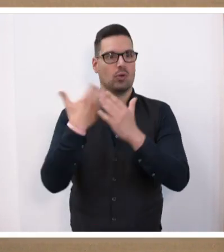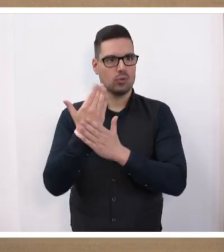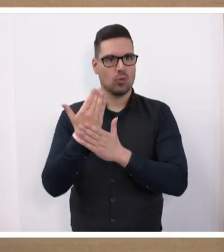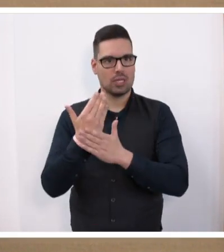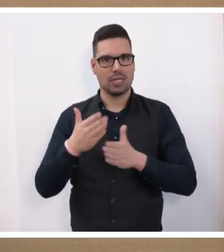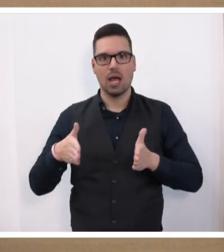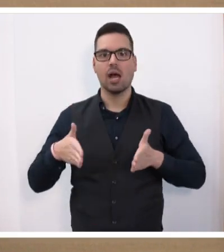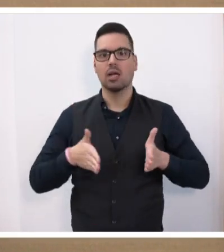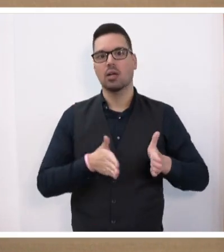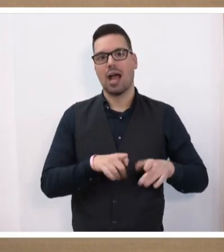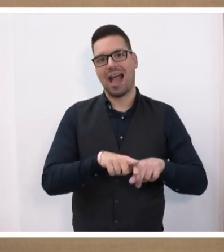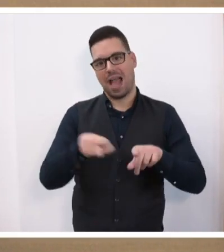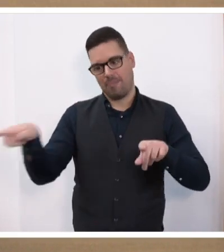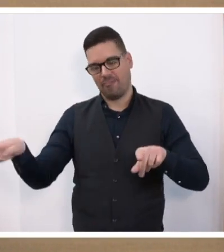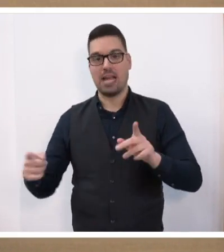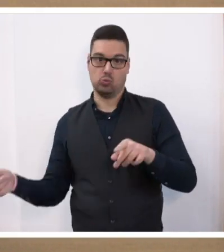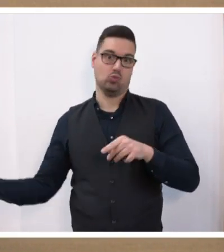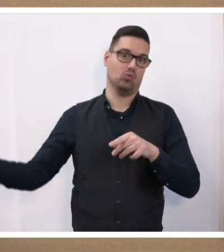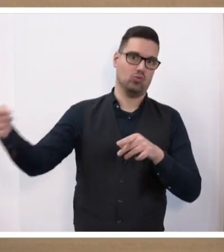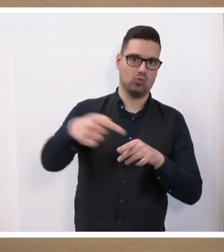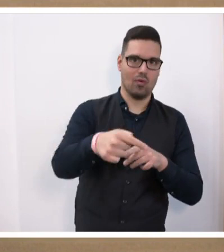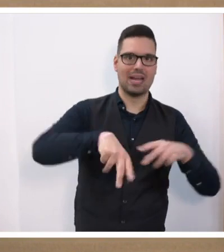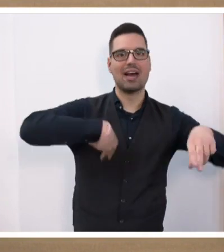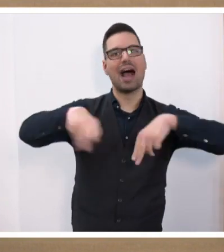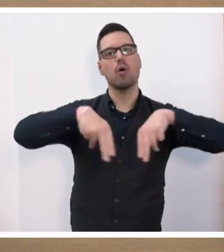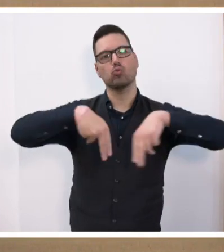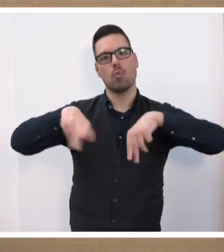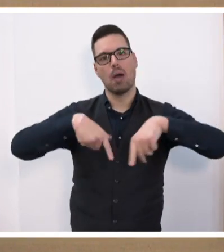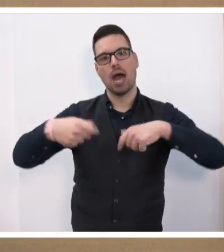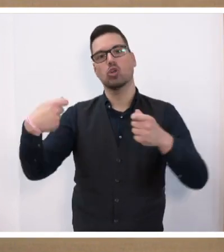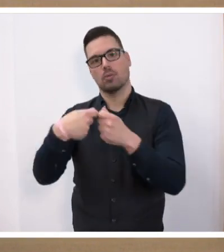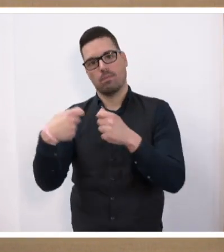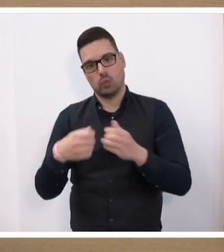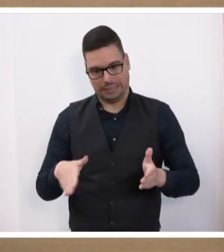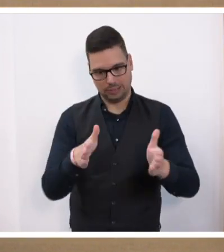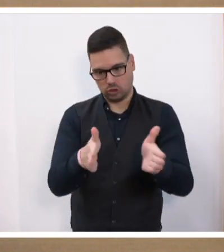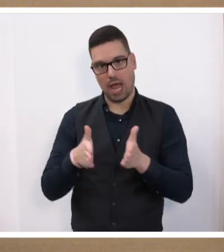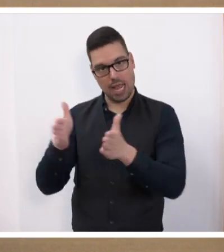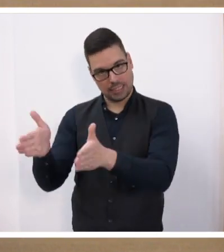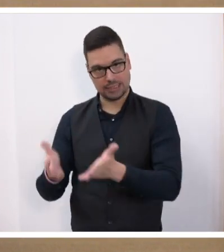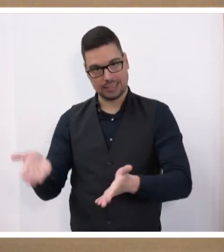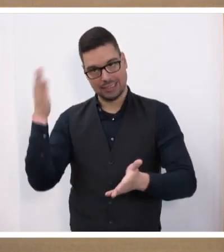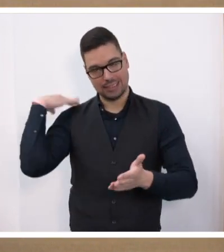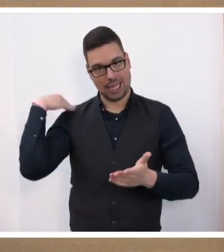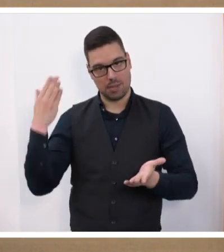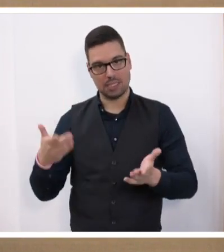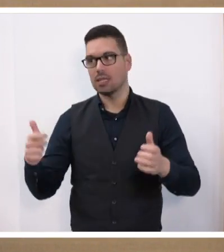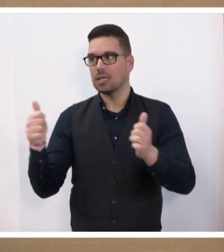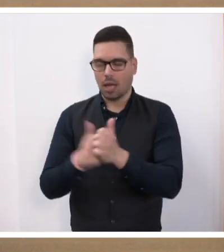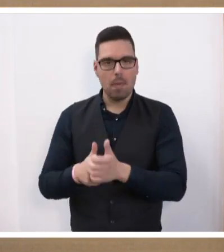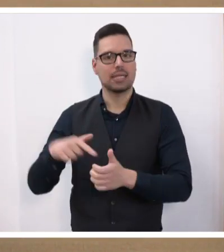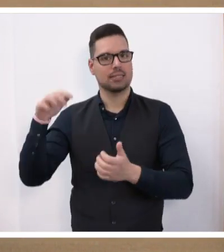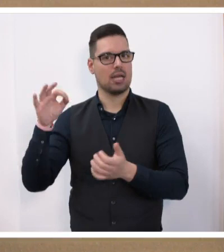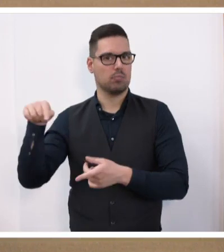Abfahrten vom Fortbetriebsgelände auf die Autobahn, auf die Bundesstraße. Und damals war es so, dass wir gemeinsam dort waren